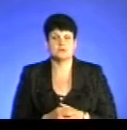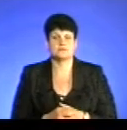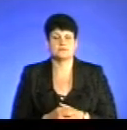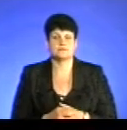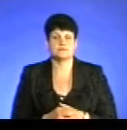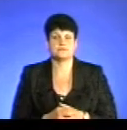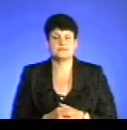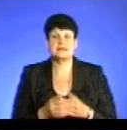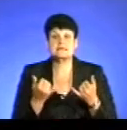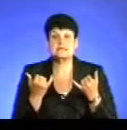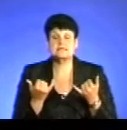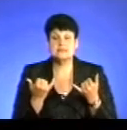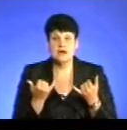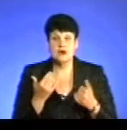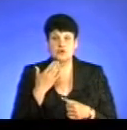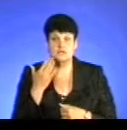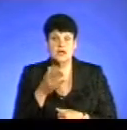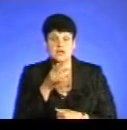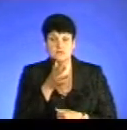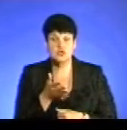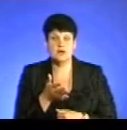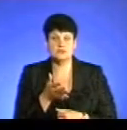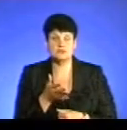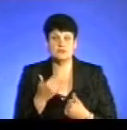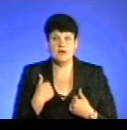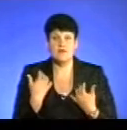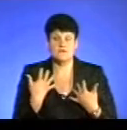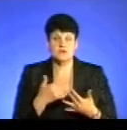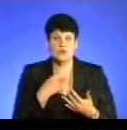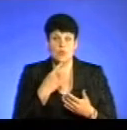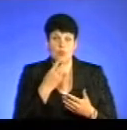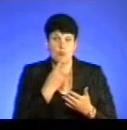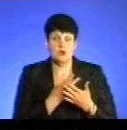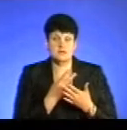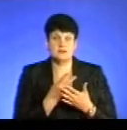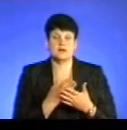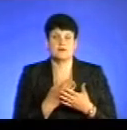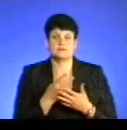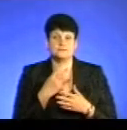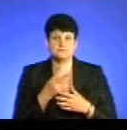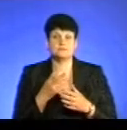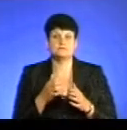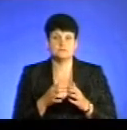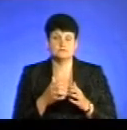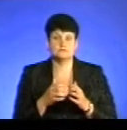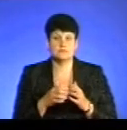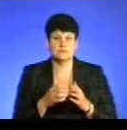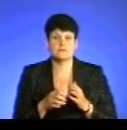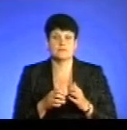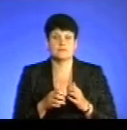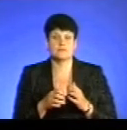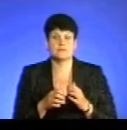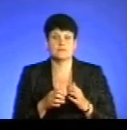зараз, останнім часом, як я вже відмічав, навіть по показниках, ми вже по середньореспубліканському